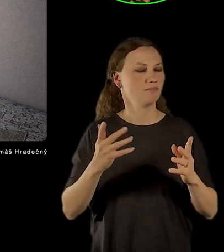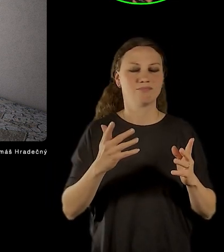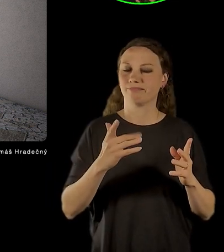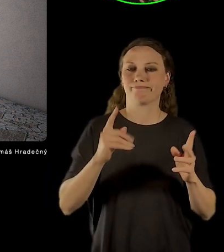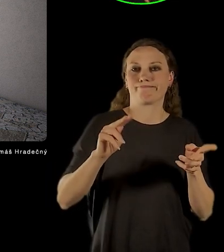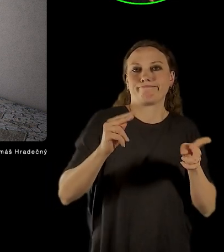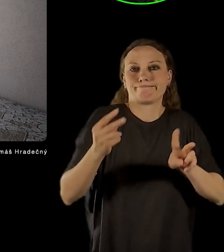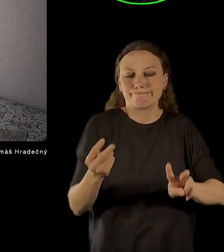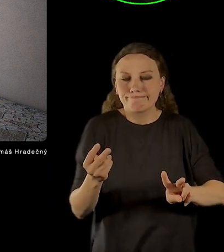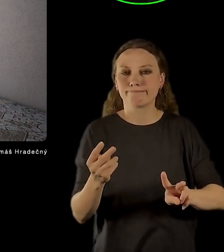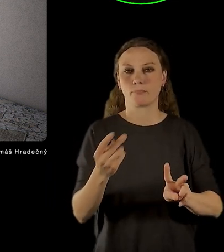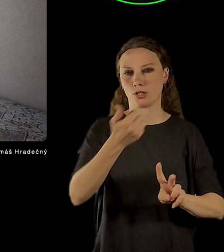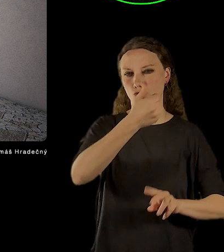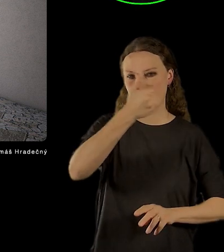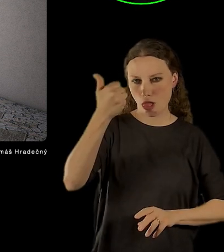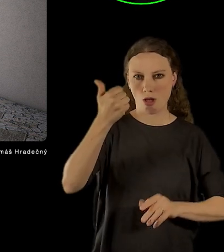subtilní konstrukcí